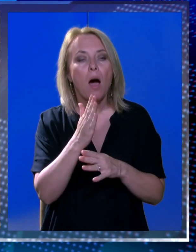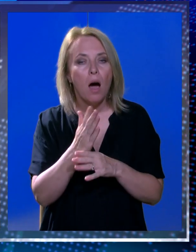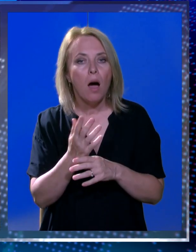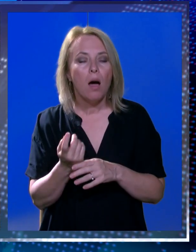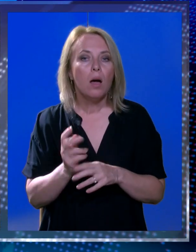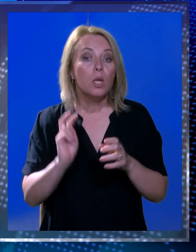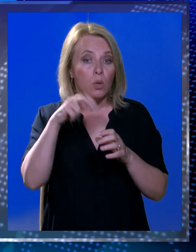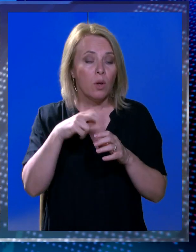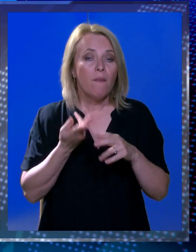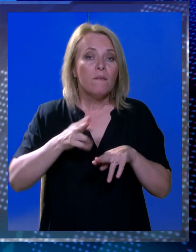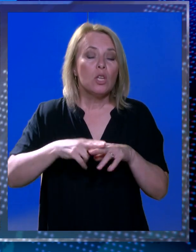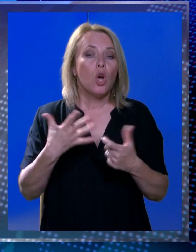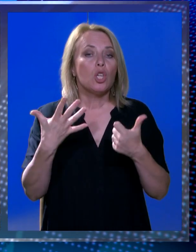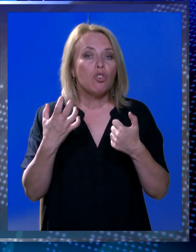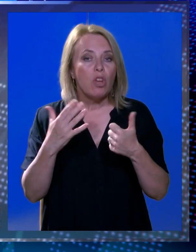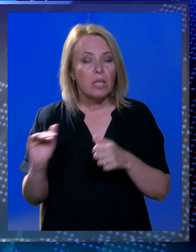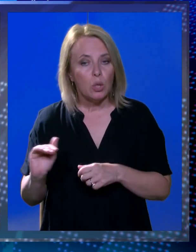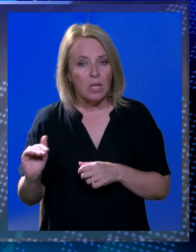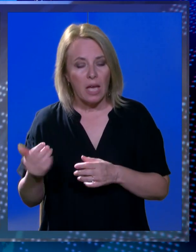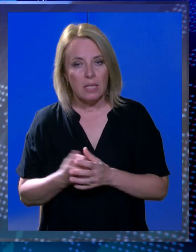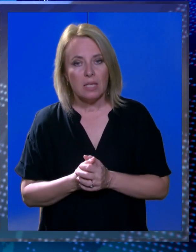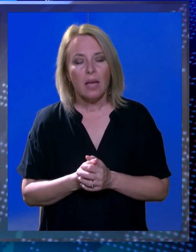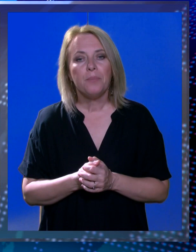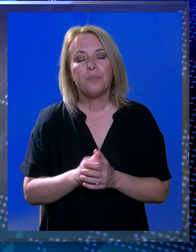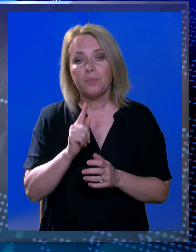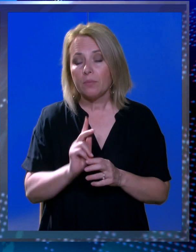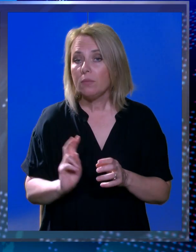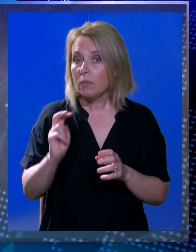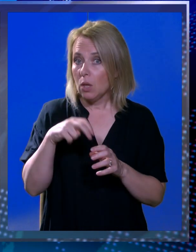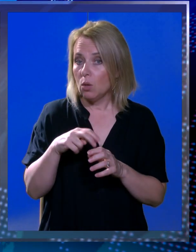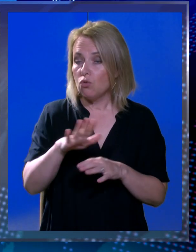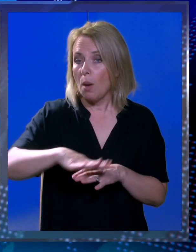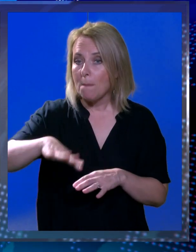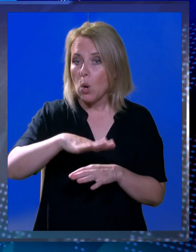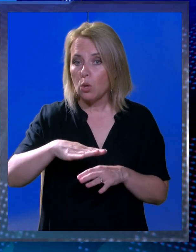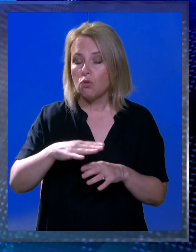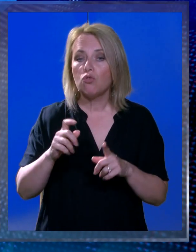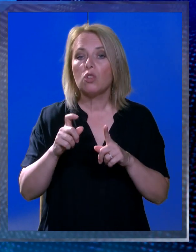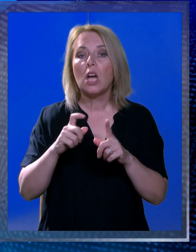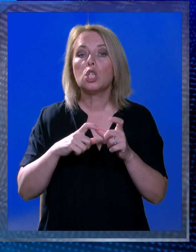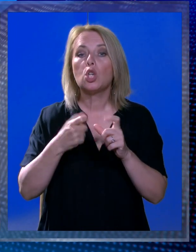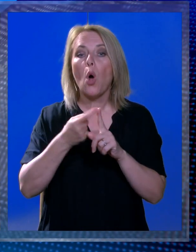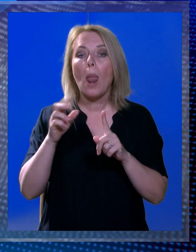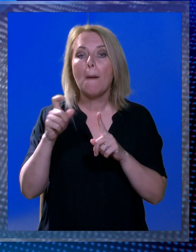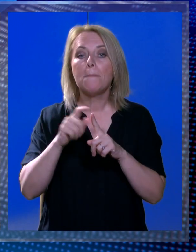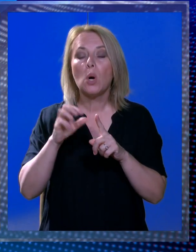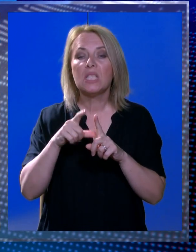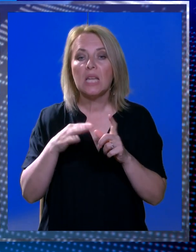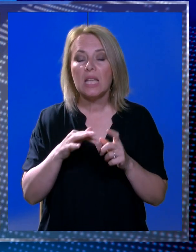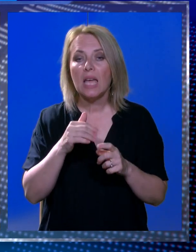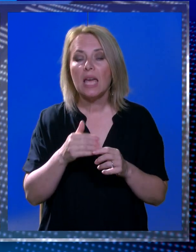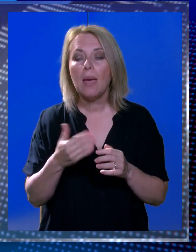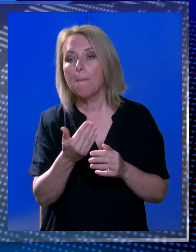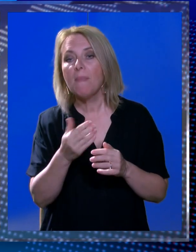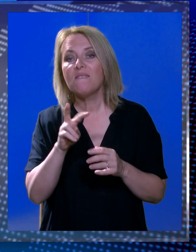300 djece. Mali su to prvaši osnovne škole Župa Dubrovačka uključujući i područnu u školu postranje kao